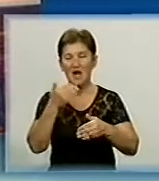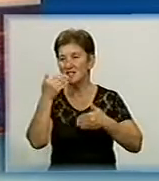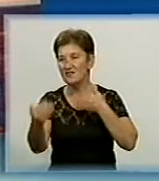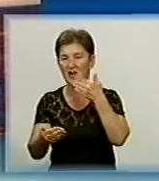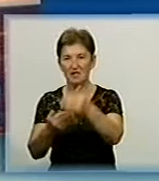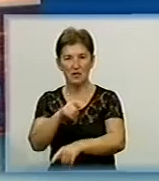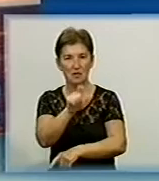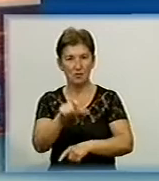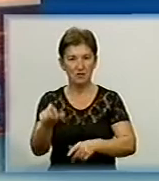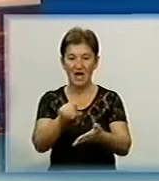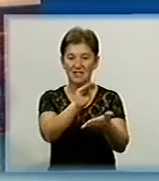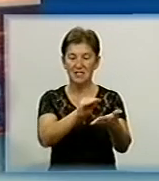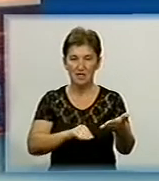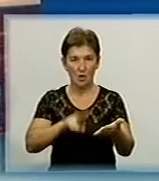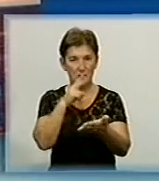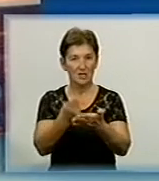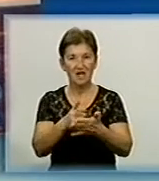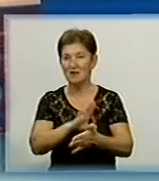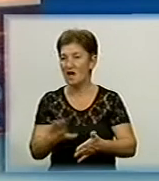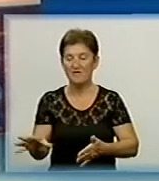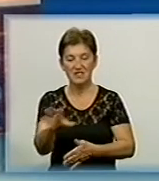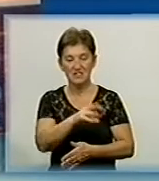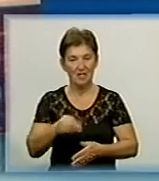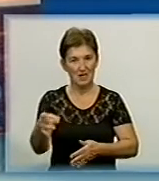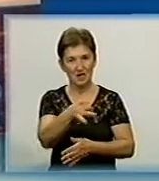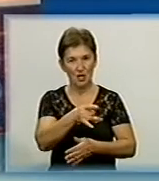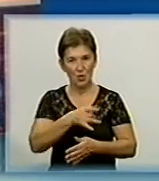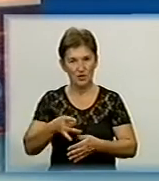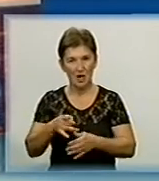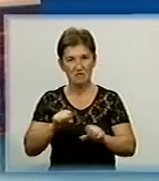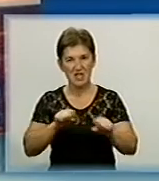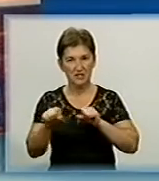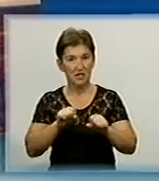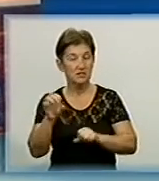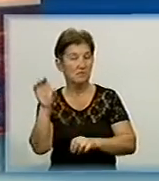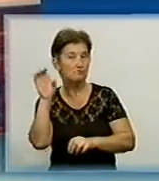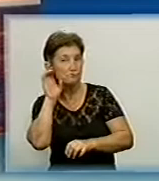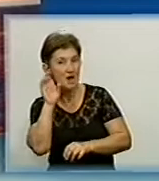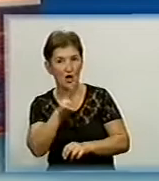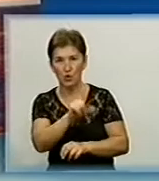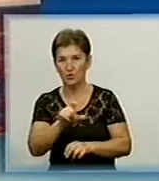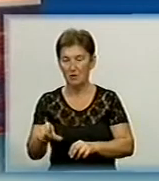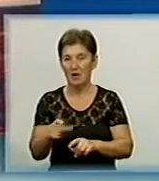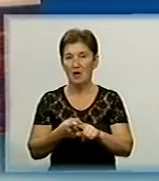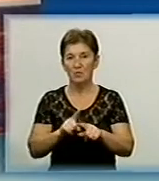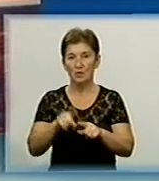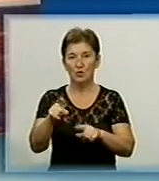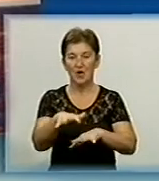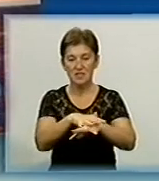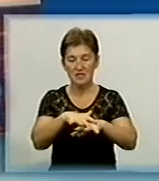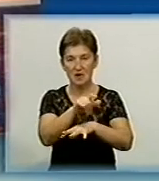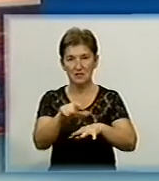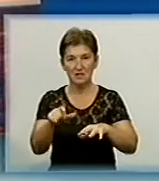громадян Статистика показала, далеко не всі районі адміністрації установи дослухаються до людей За словами губернатора, у населення